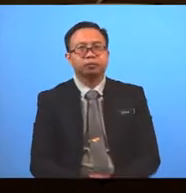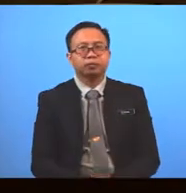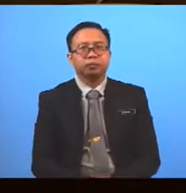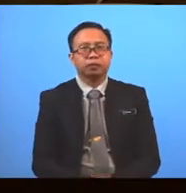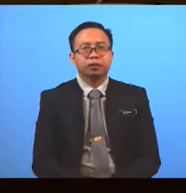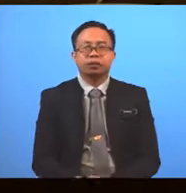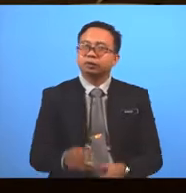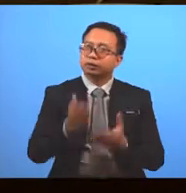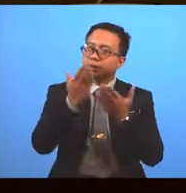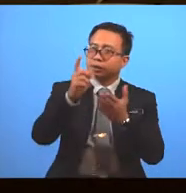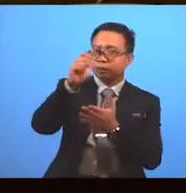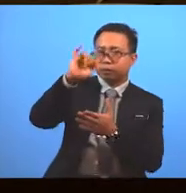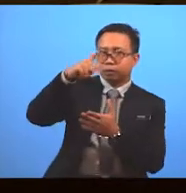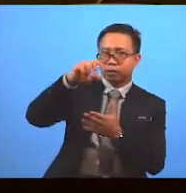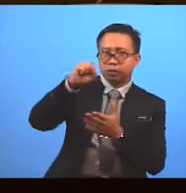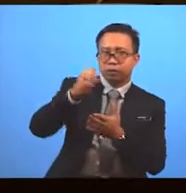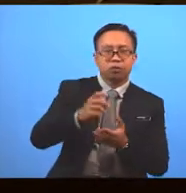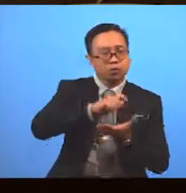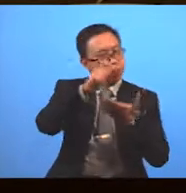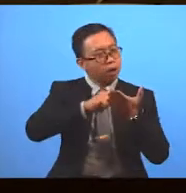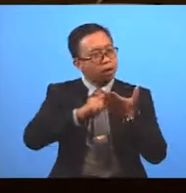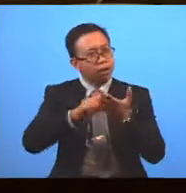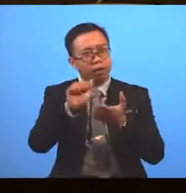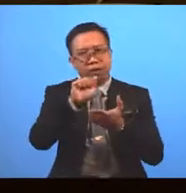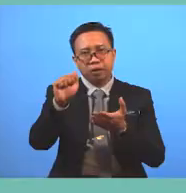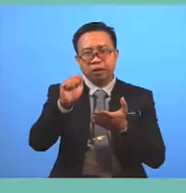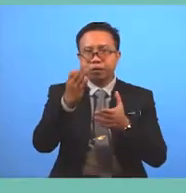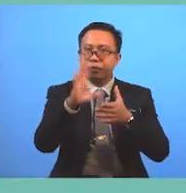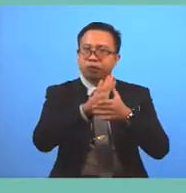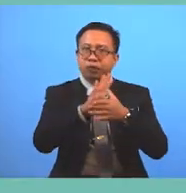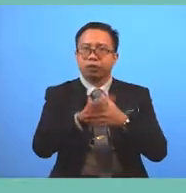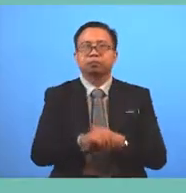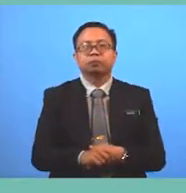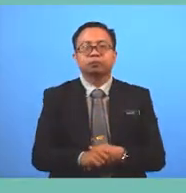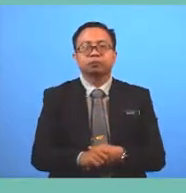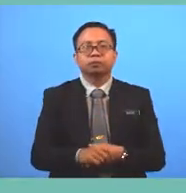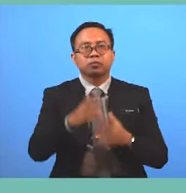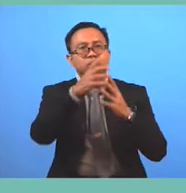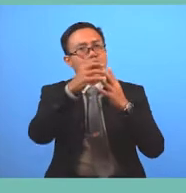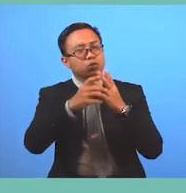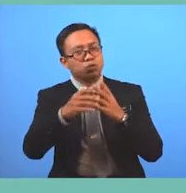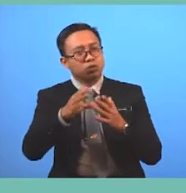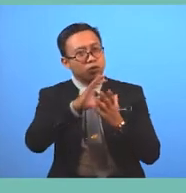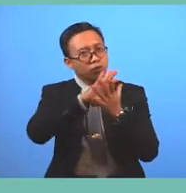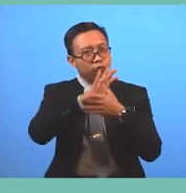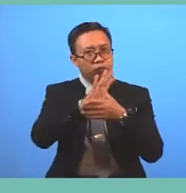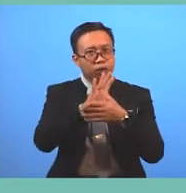Here's some tips For you When writing A film review Choose a film You know well And make a